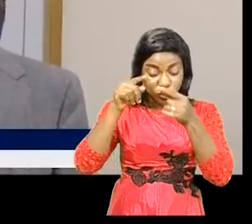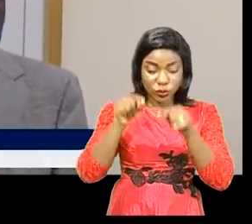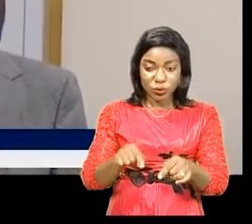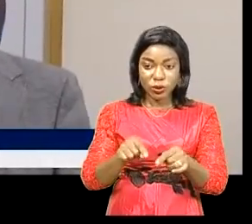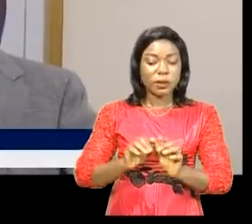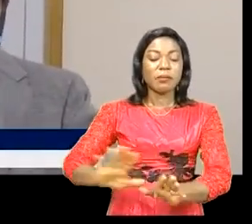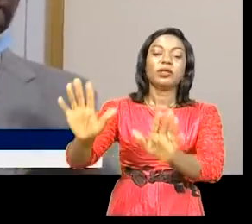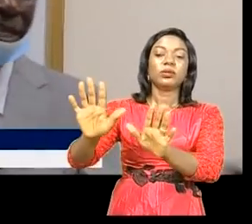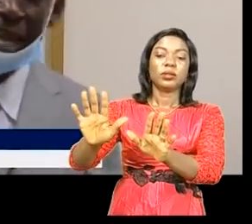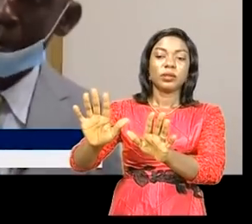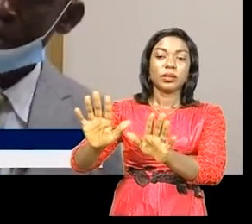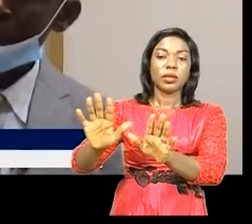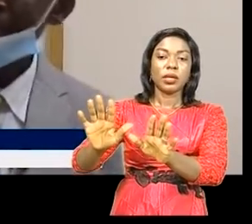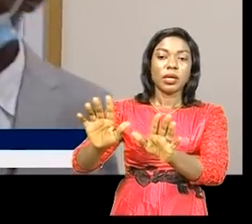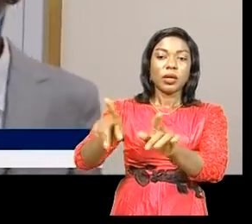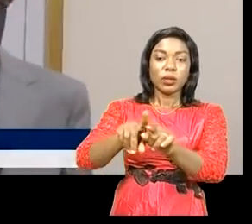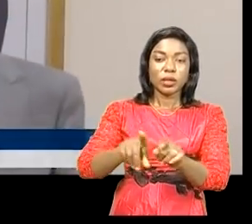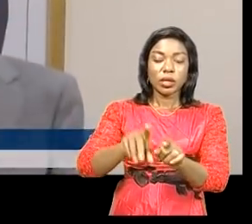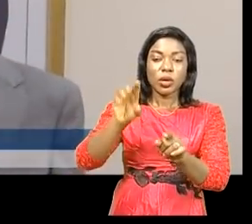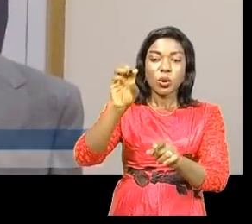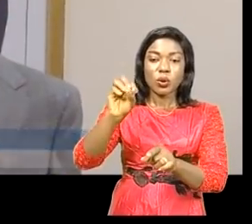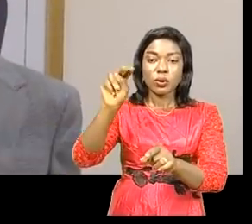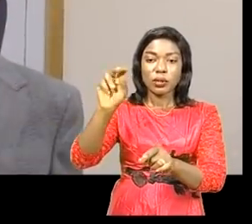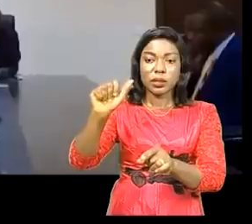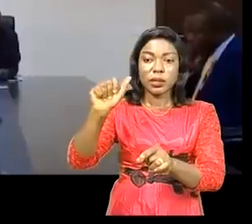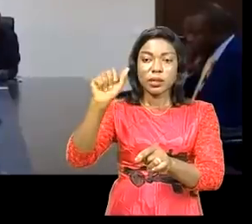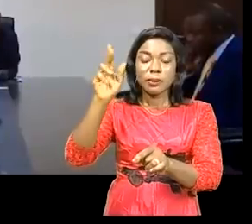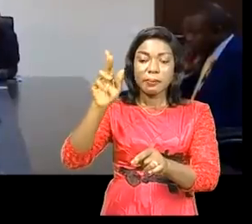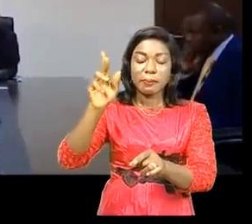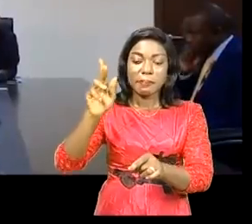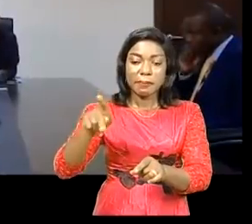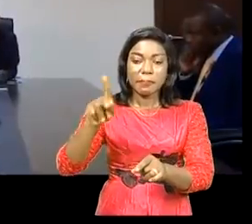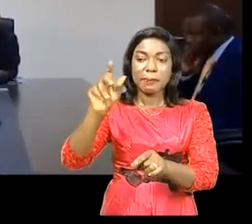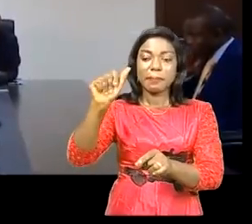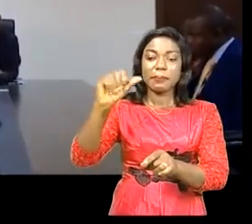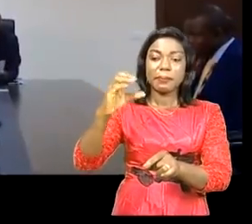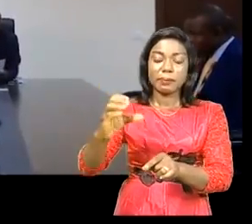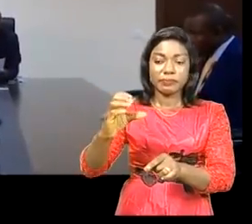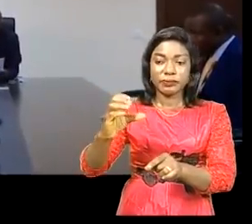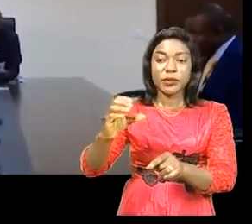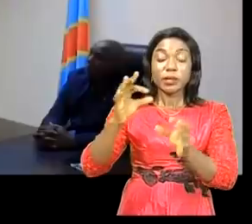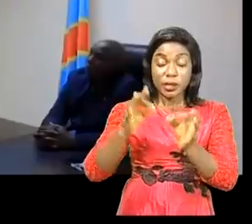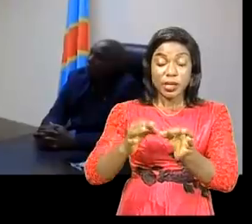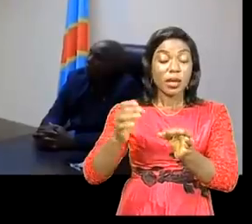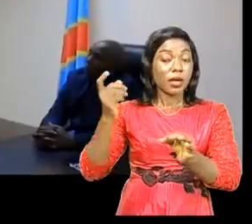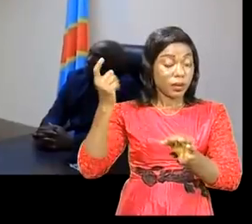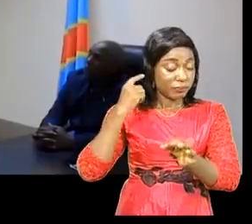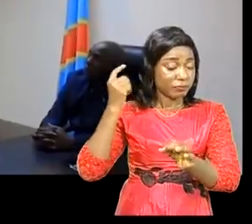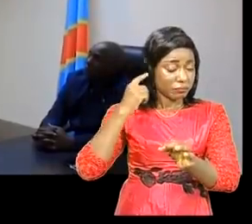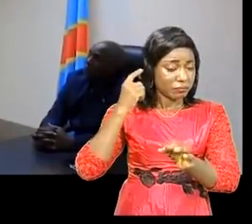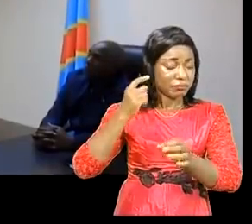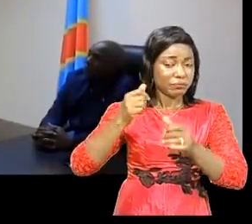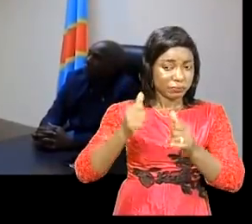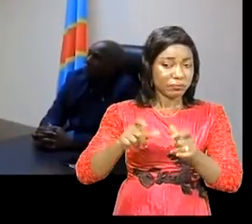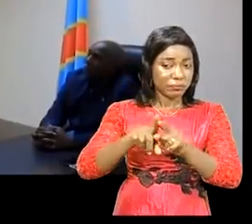abandonnés. Ils ne sont ni à l'ONAPAC, ni à la CNSS. Très ouvert et surtout attentif aux éléments épinglés par